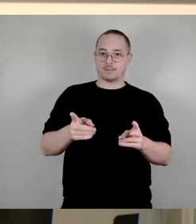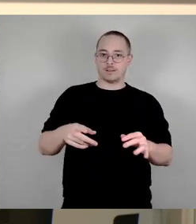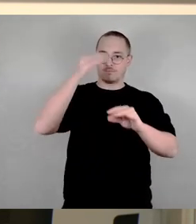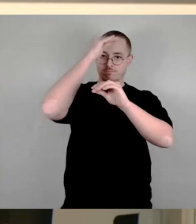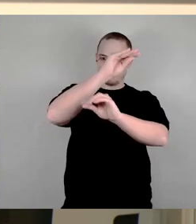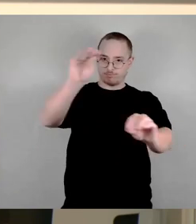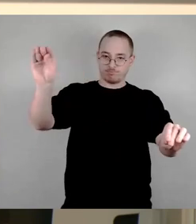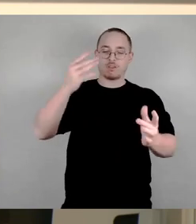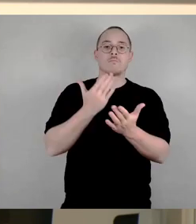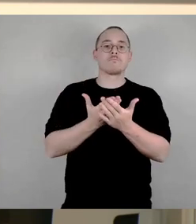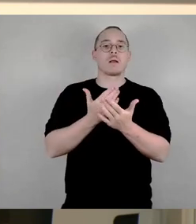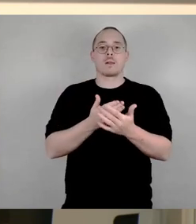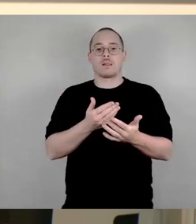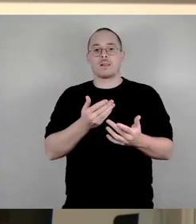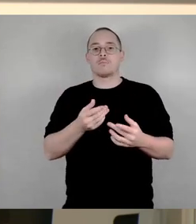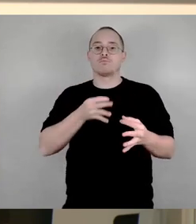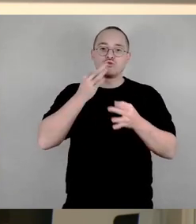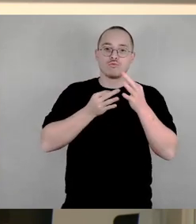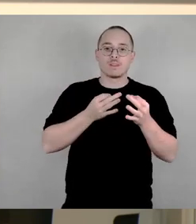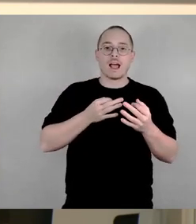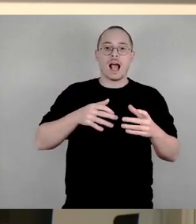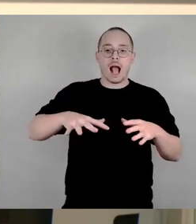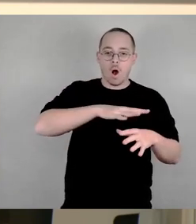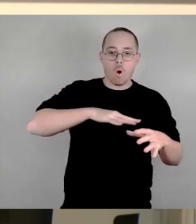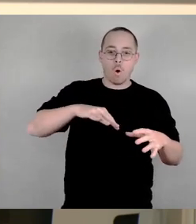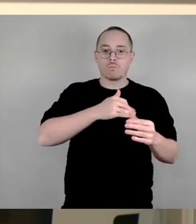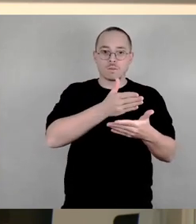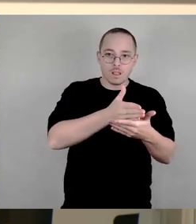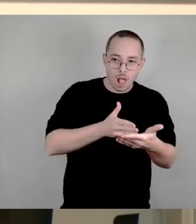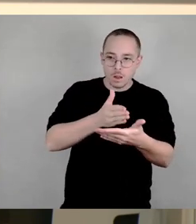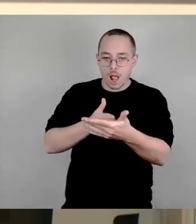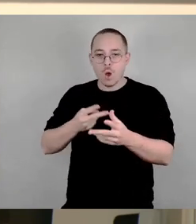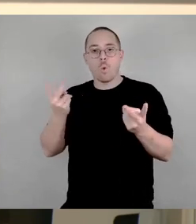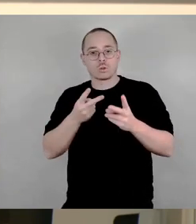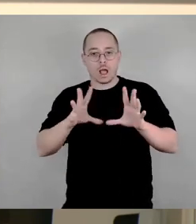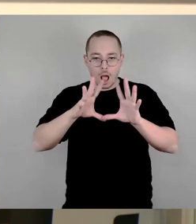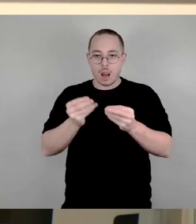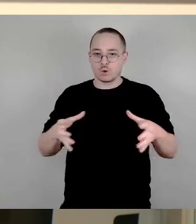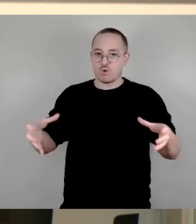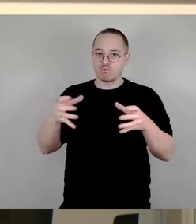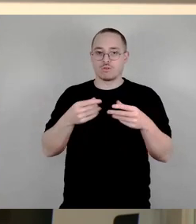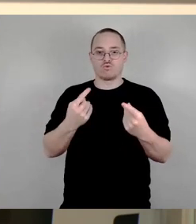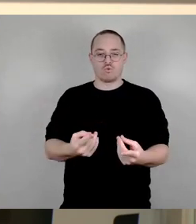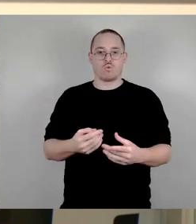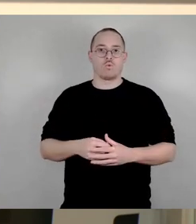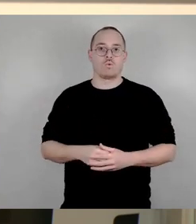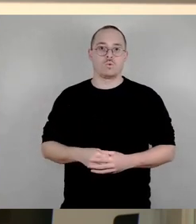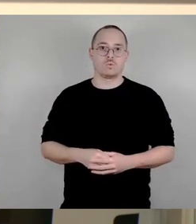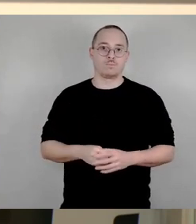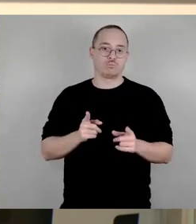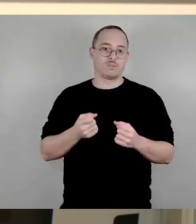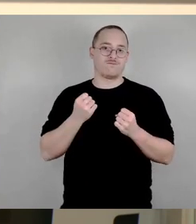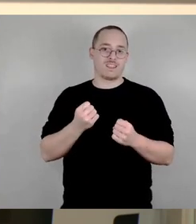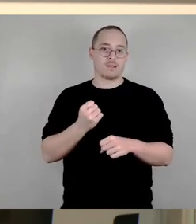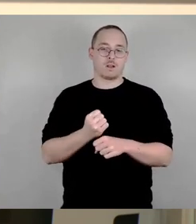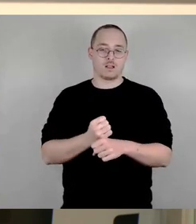Teile oder die gesamte Kommune. Die Kommune müsste einen erhöhten Bedarf in Wohn- und Arbeitsstätten, Gemeinbedarfseinrichtungen und die